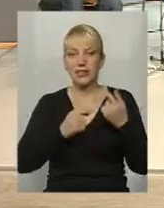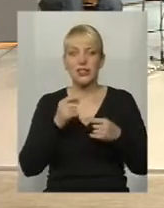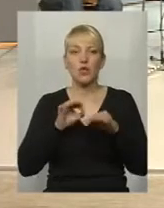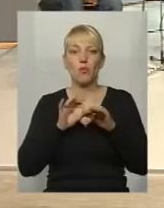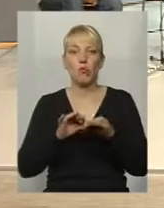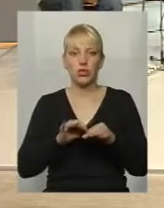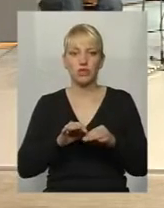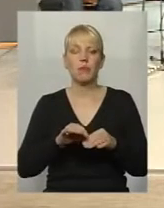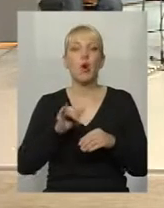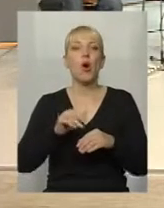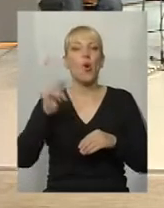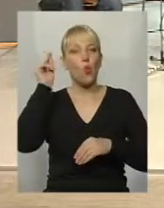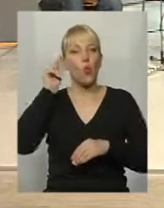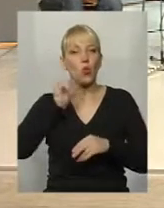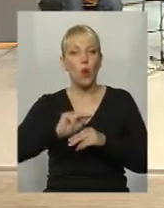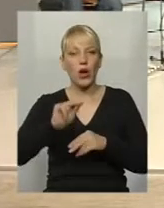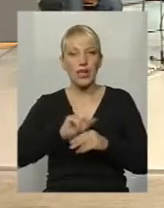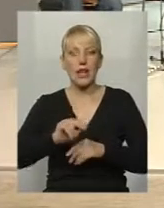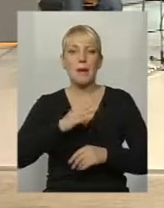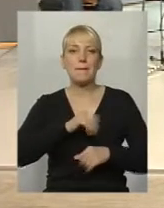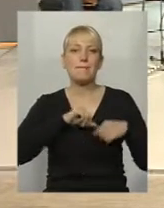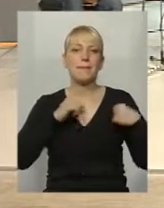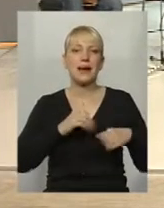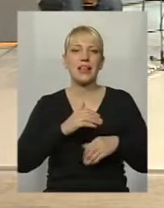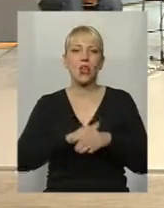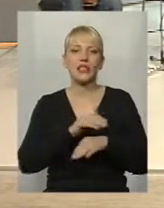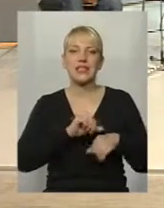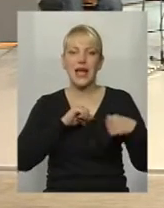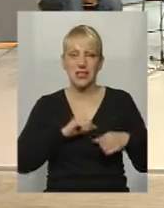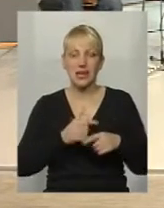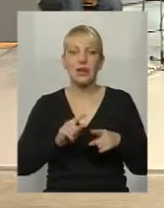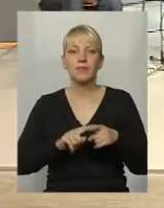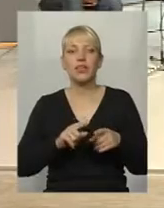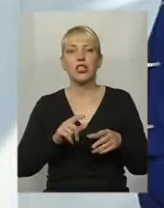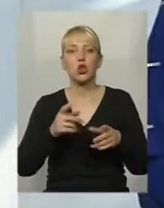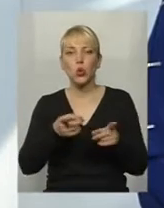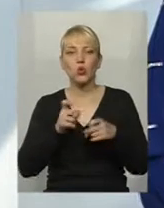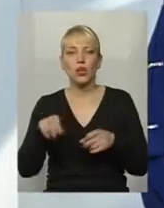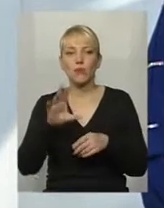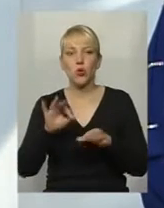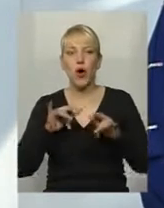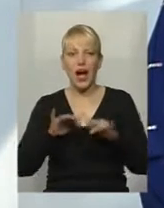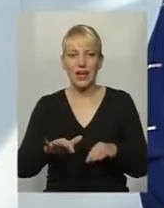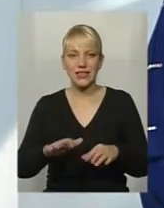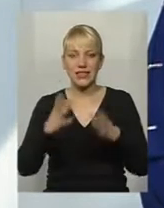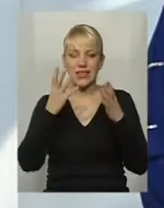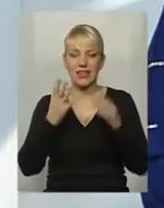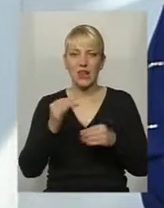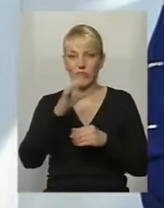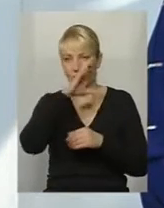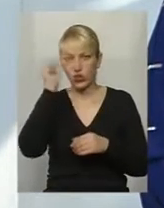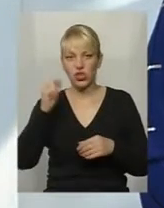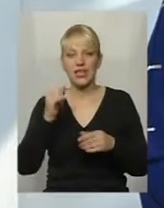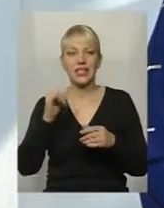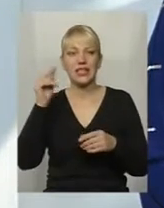уроки милосердя, традиційно долучаємося до акції «Один день ночі» і долучаємо власне своїх учнів, учнів